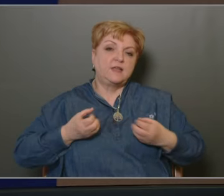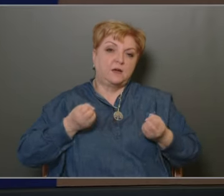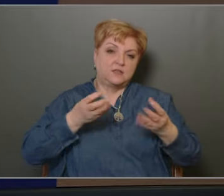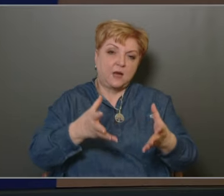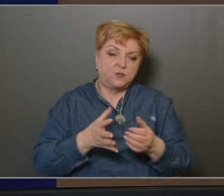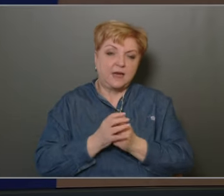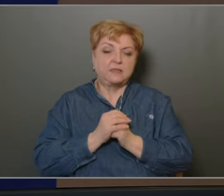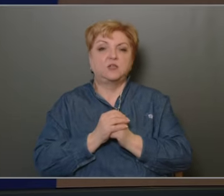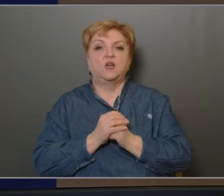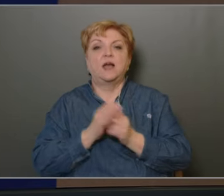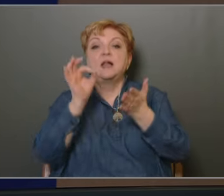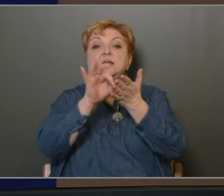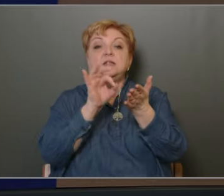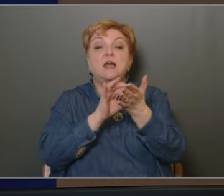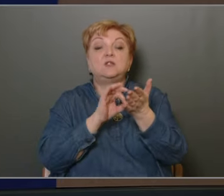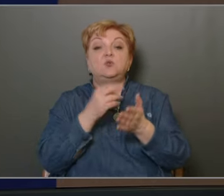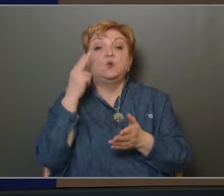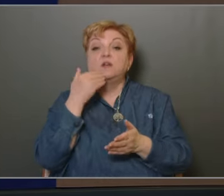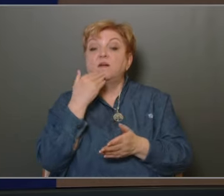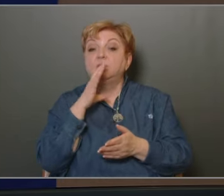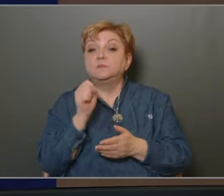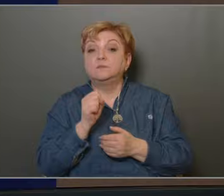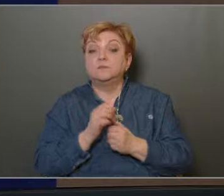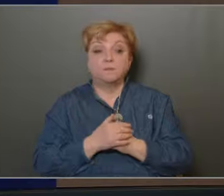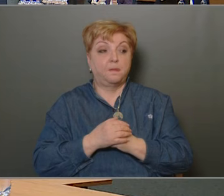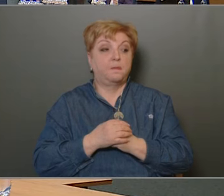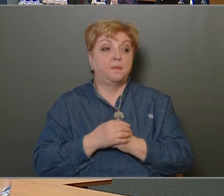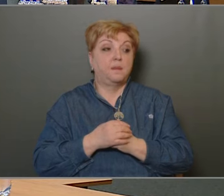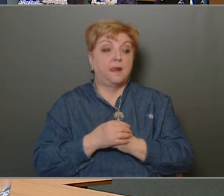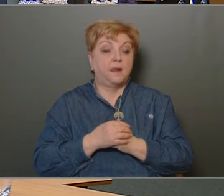előterjesztéseket. Jéz úr, kíván-e reflektálni? Rövide.